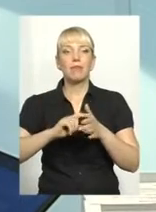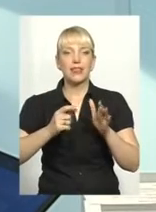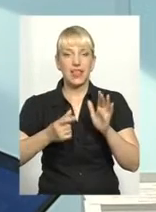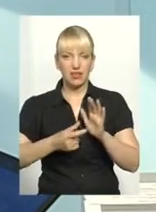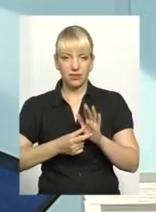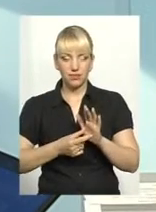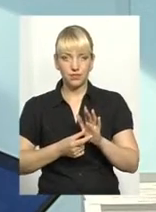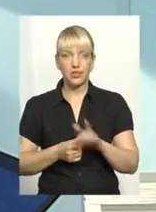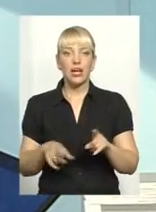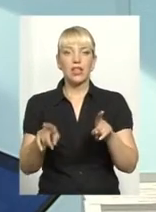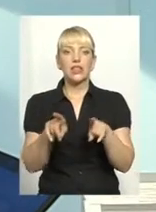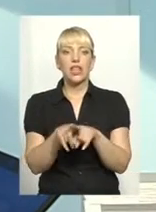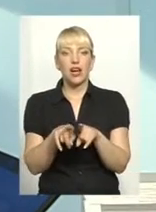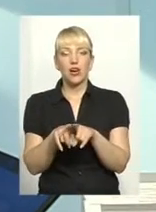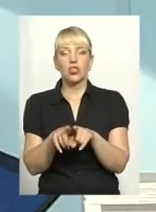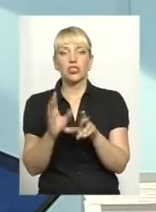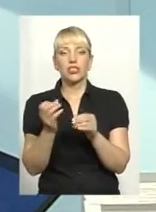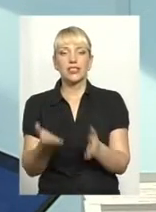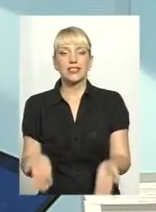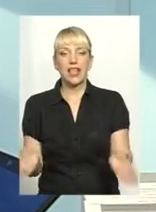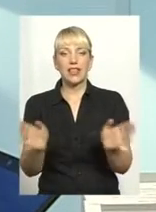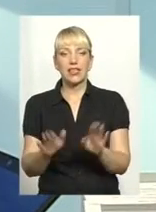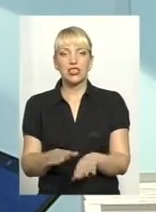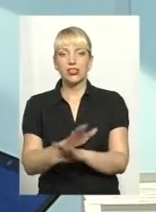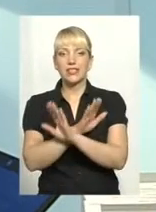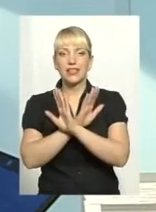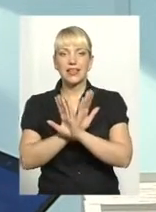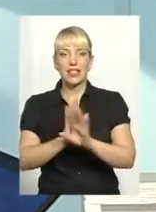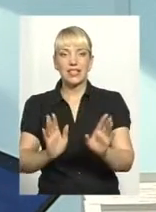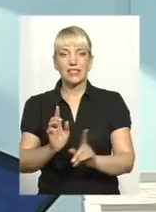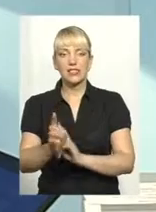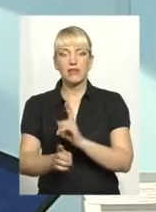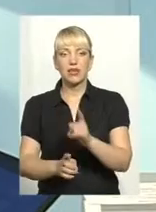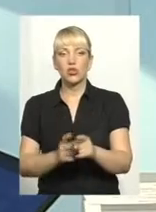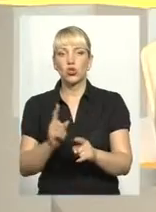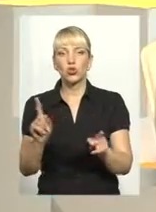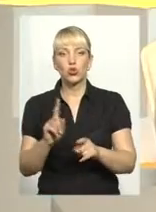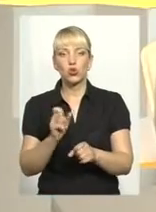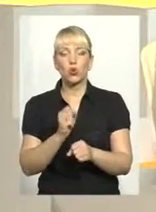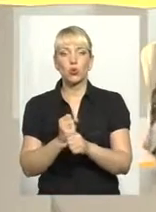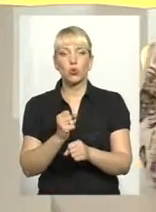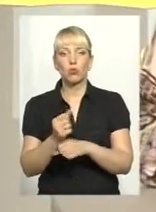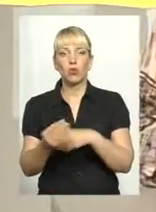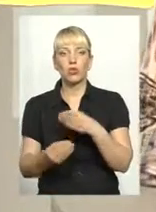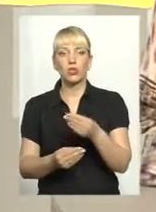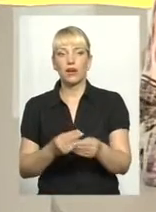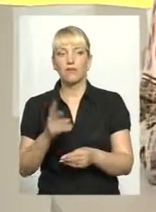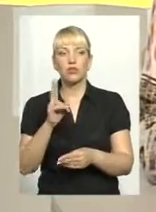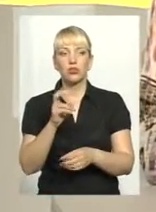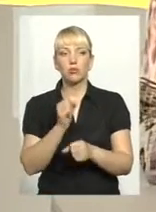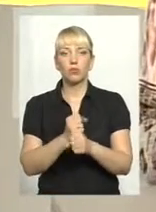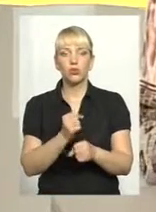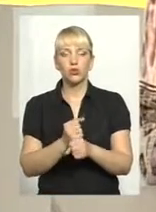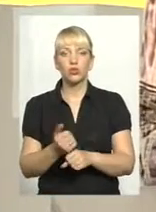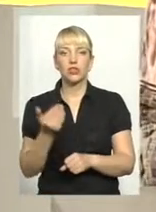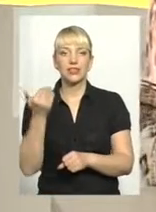Також, залишилось ще однією незмінною, це те, що роботодавці, в яких працюють їхні